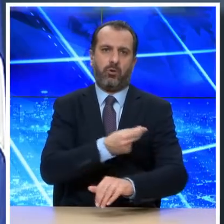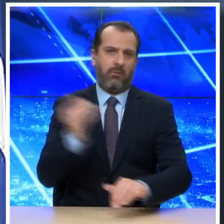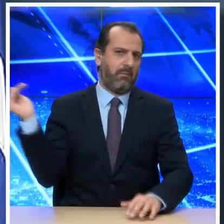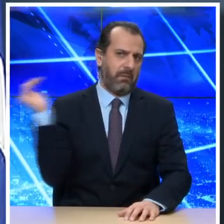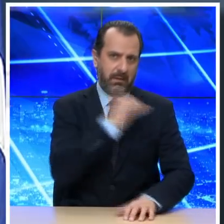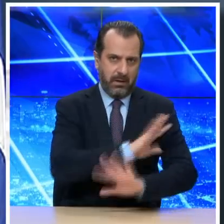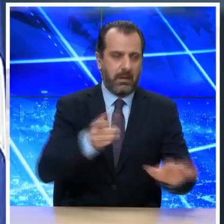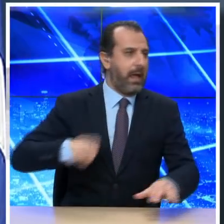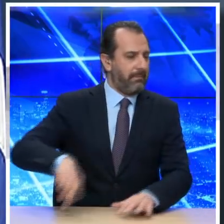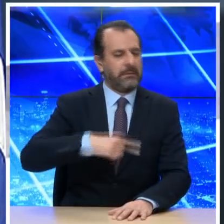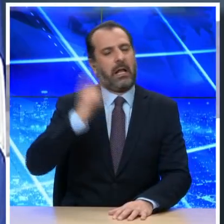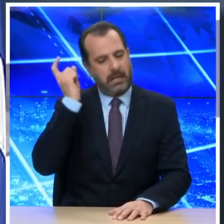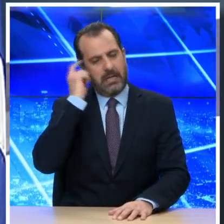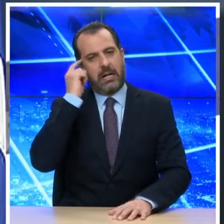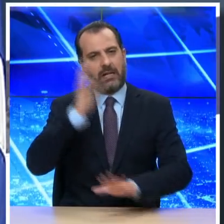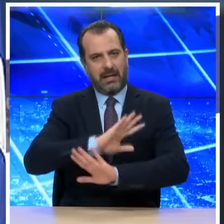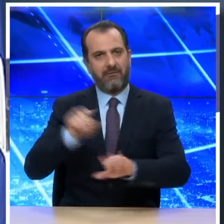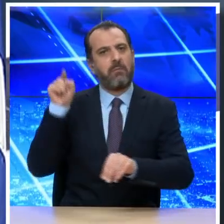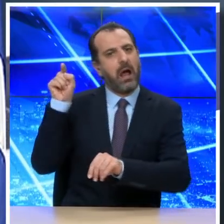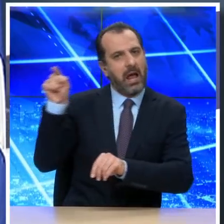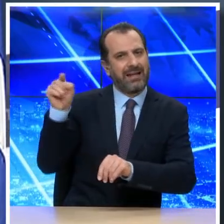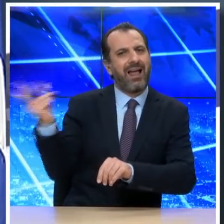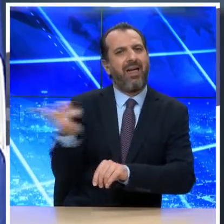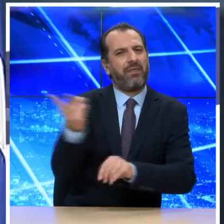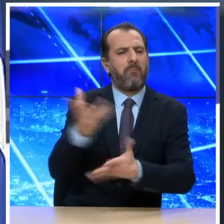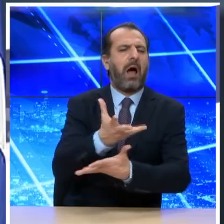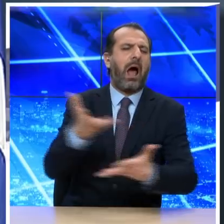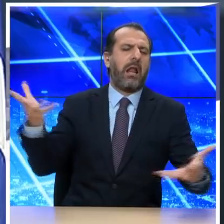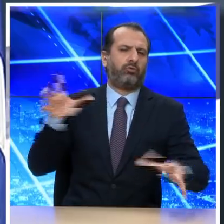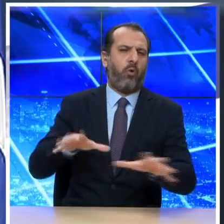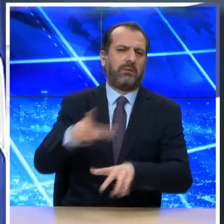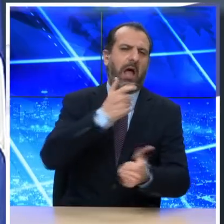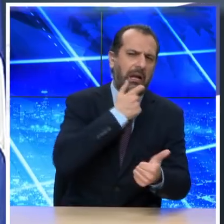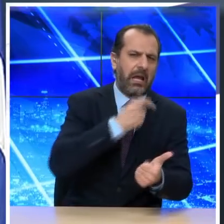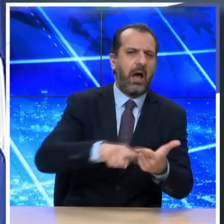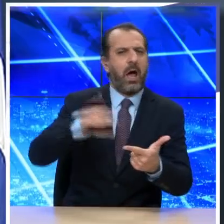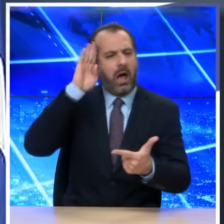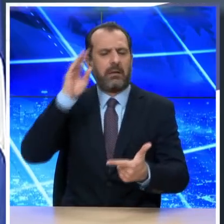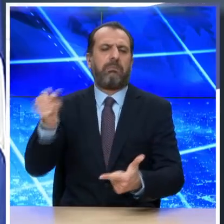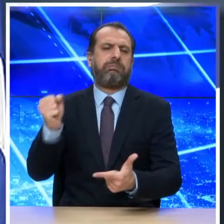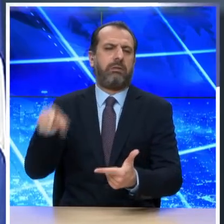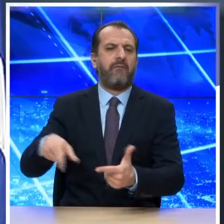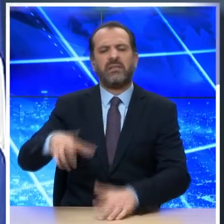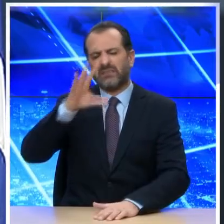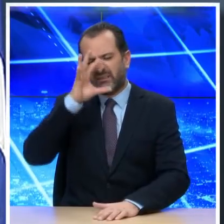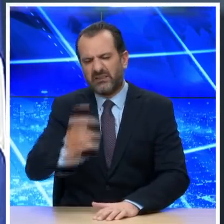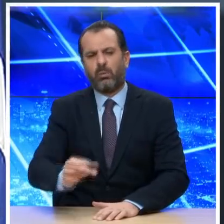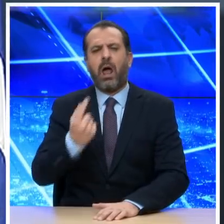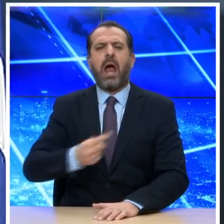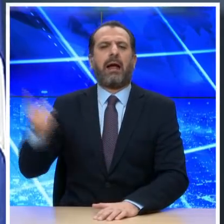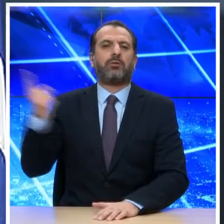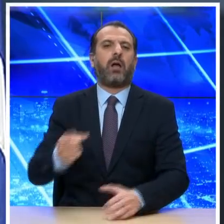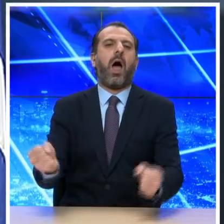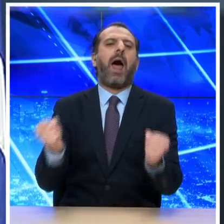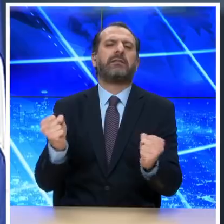Είναι κατανοητό ότι οι υγειονομικές αρχές αυτών των δύο μεγάλων χωρών έχουν βεβαιότητα για την ασφάλεια του εμβολίου,